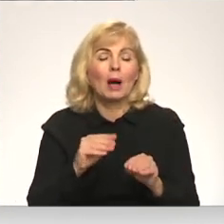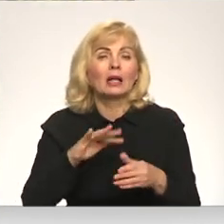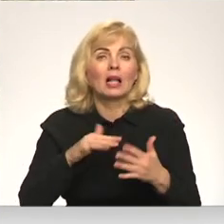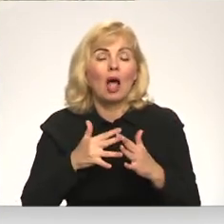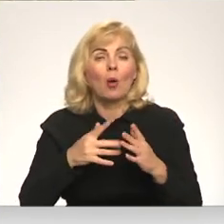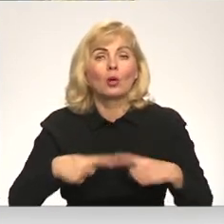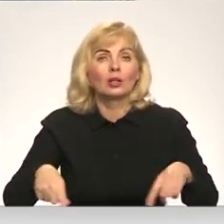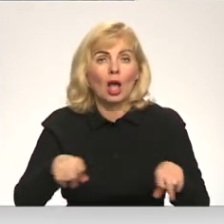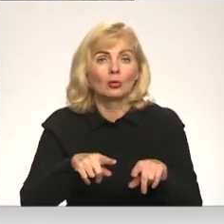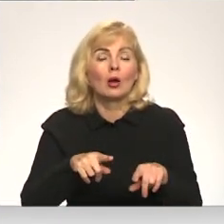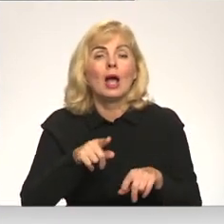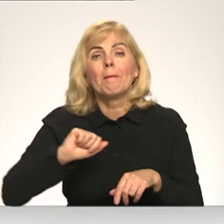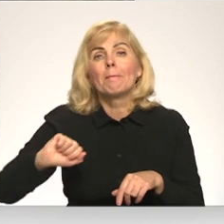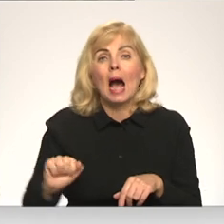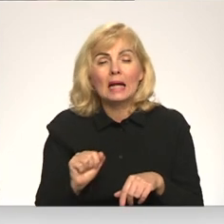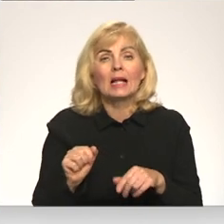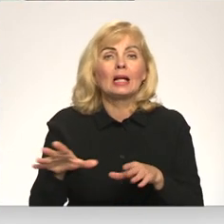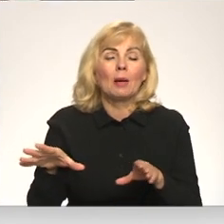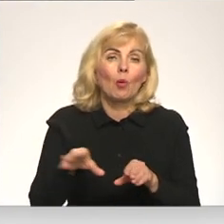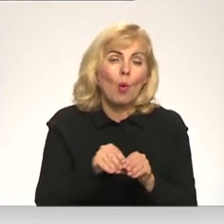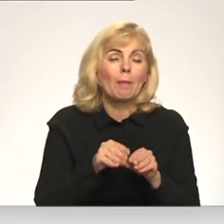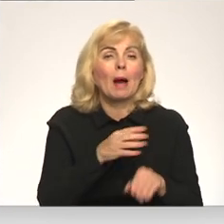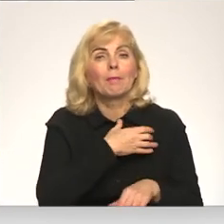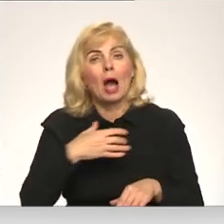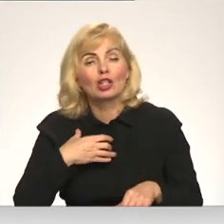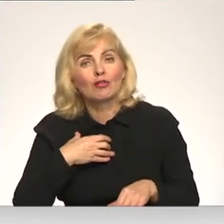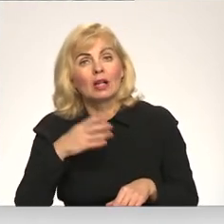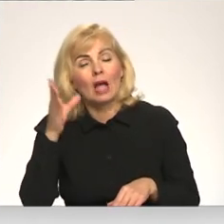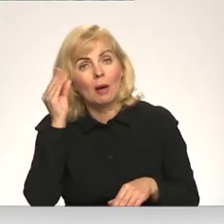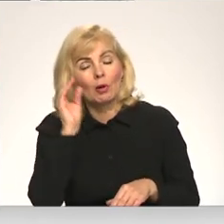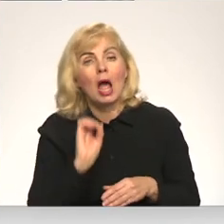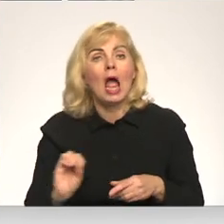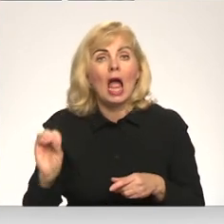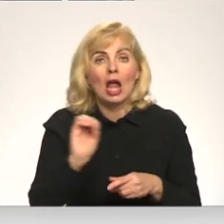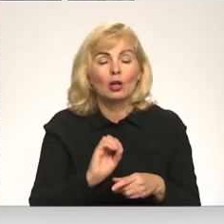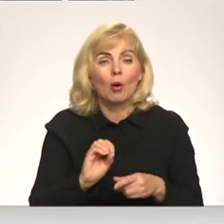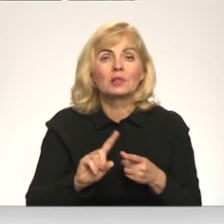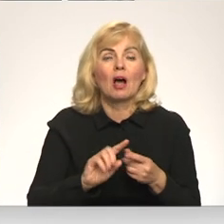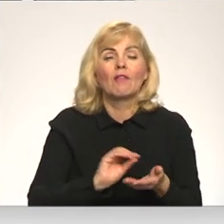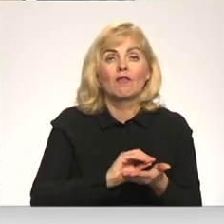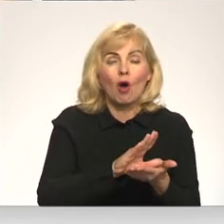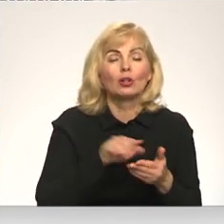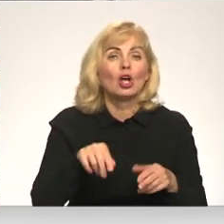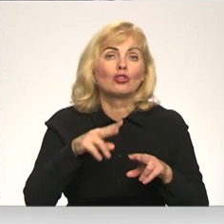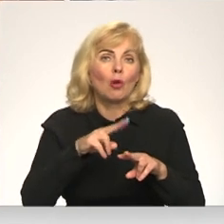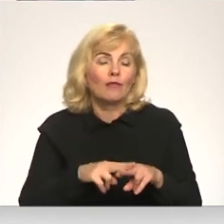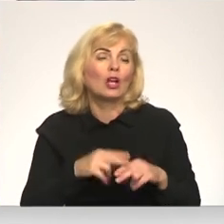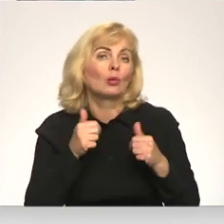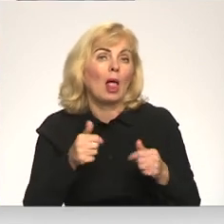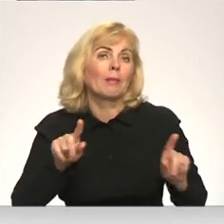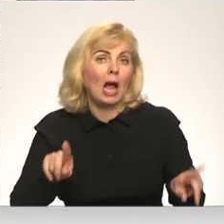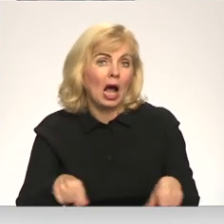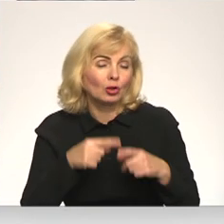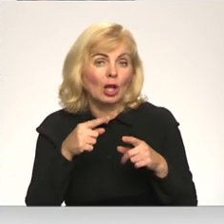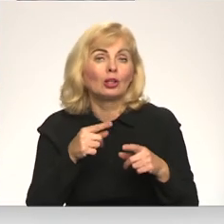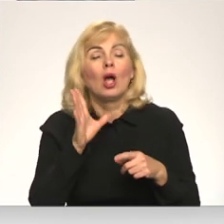partnerībā ar domu vai pašvaldību vietējo un kopīgi apgūt arī Eiropas Savienības fondus, lai šo vietu paīstam labi attīstītu un